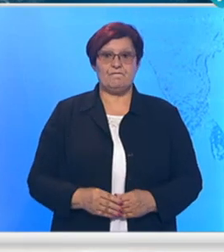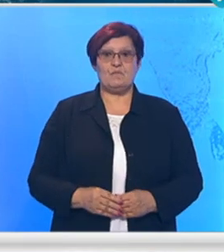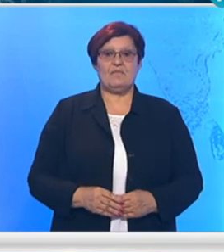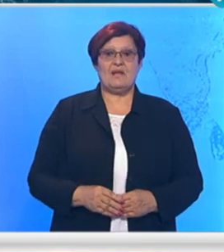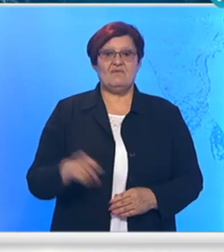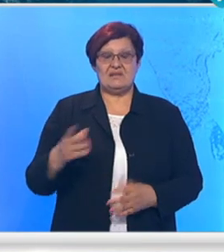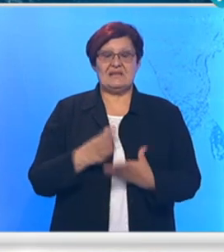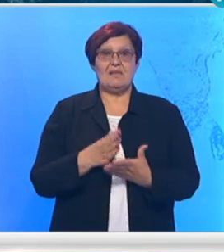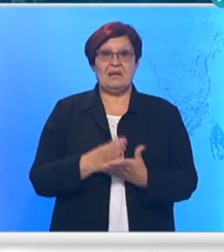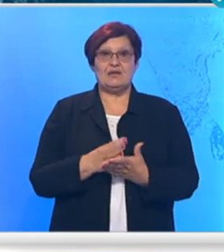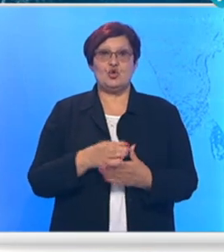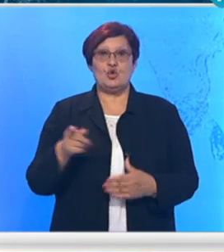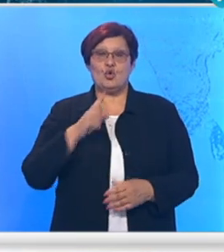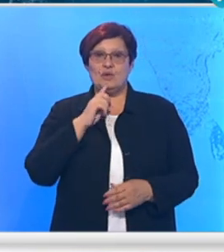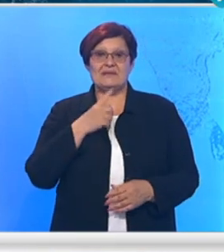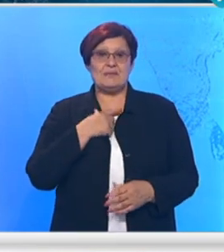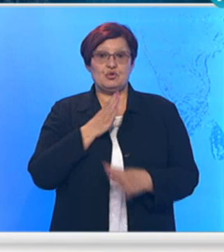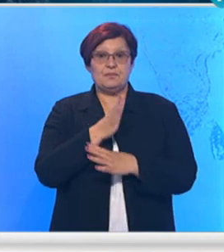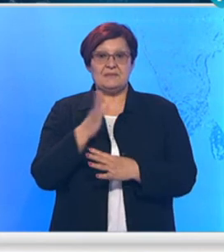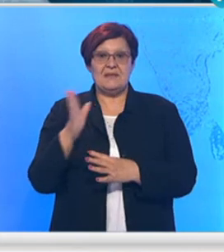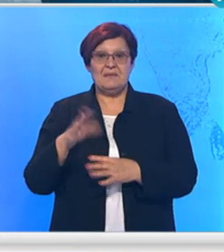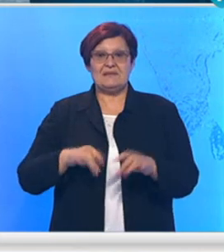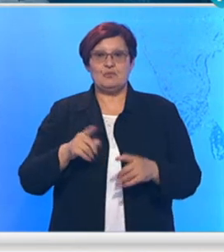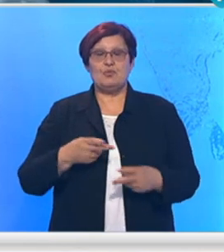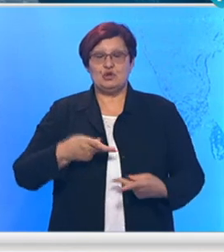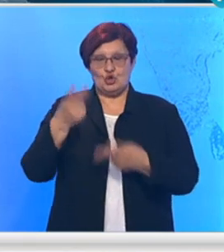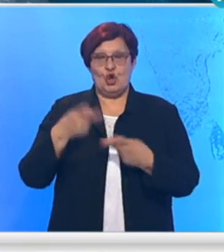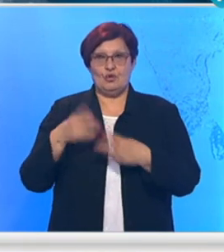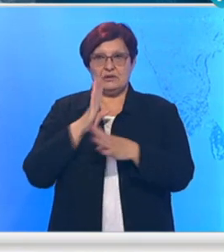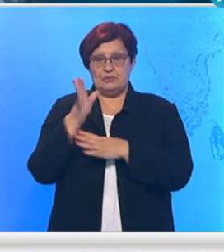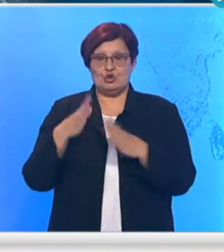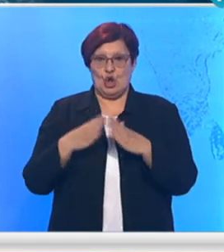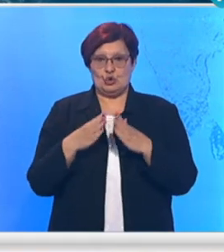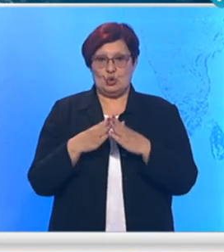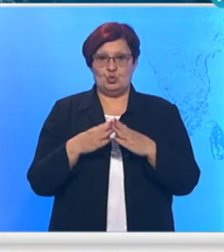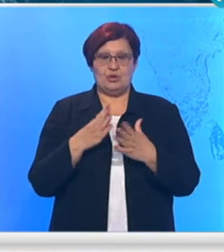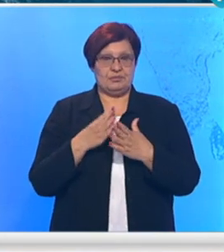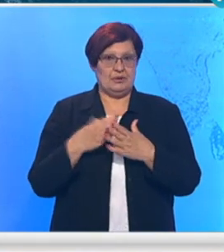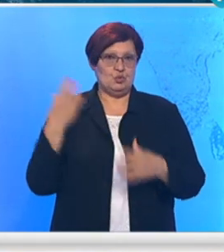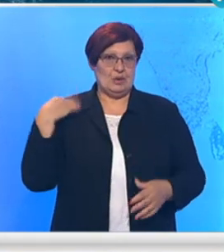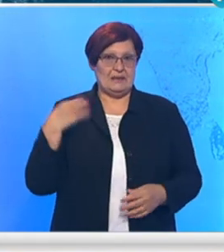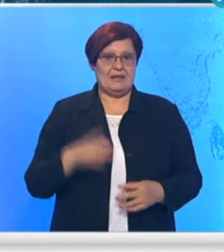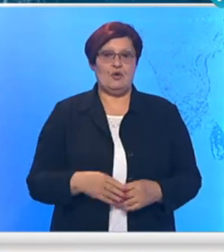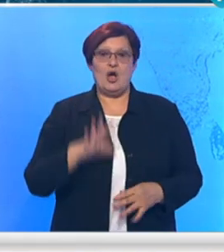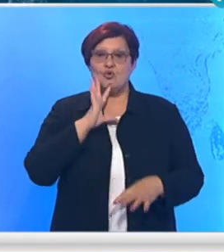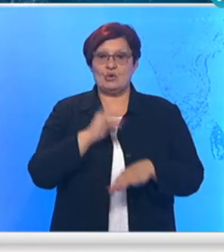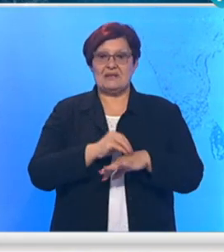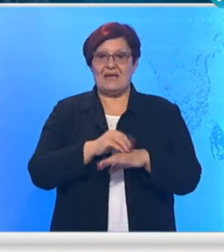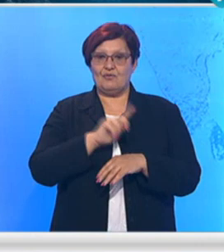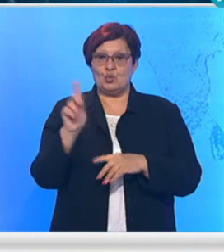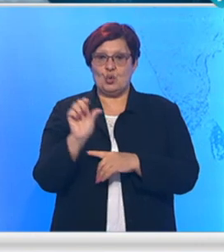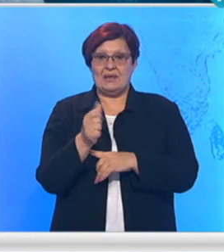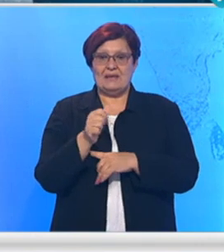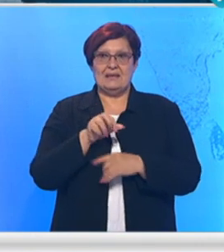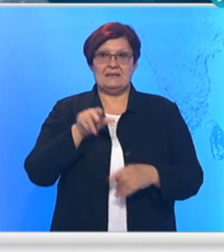bili čak i do onih koji nisu mogli da dođe, bilo li vište nosili ste? Otišli su ljudi na teren, kogod se javio da je 11 časova,